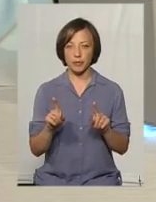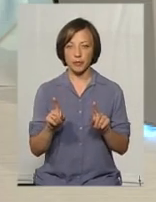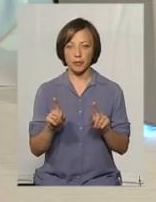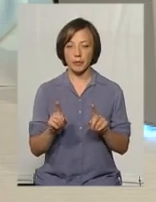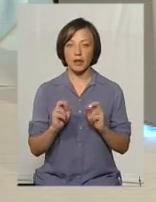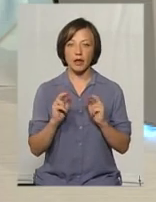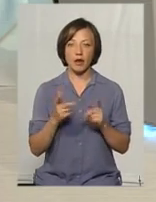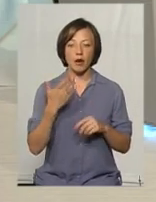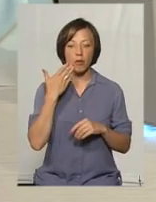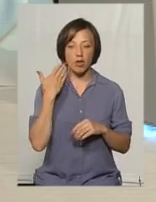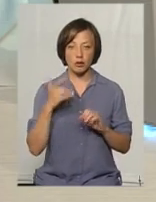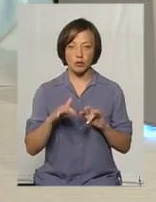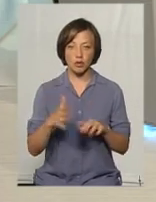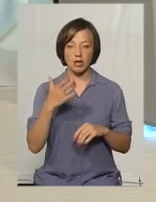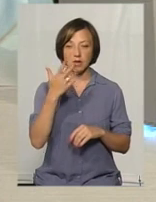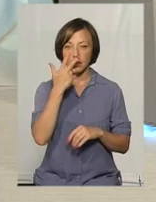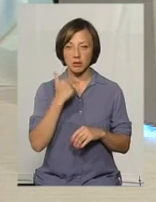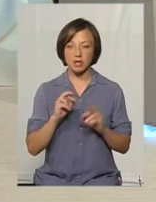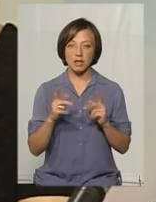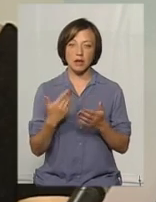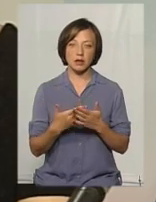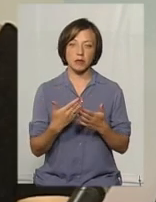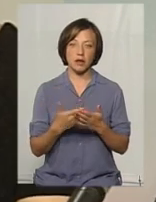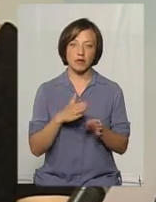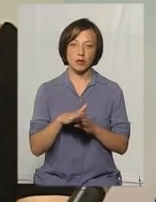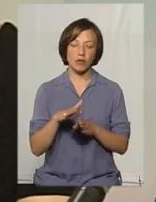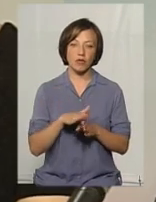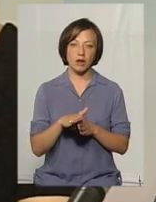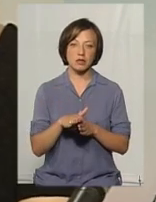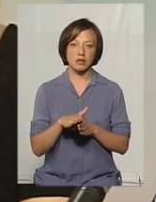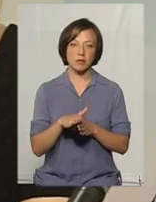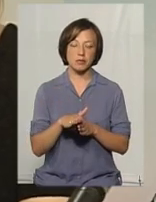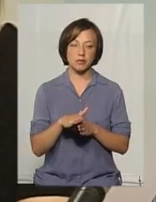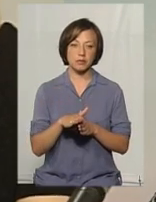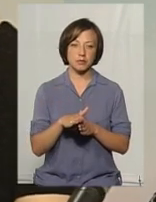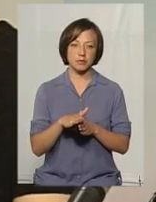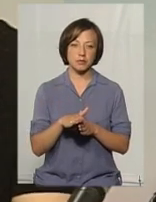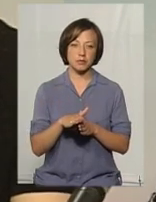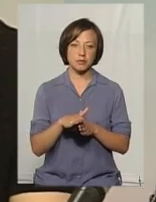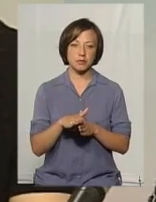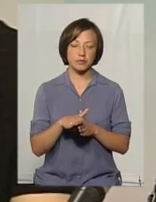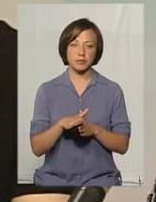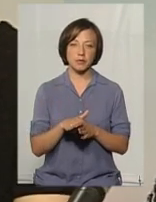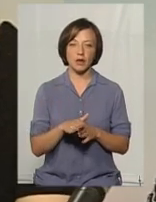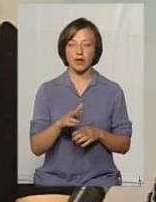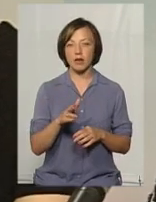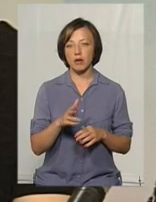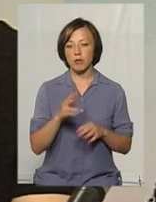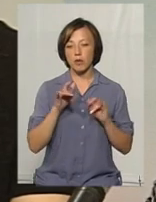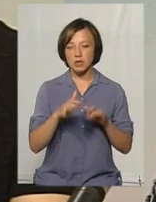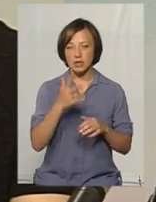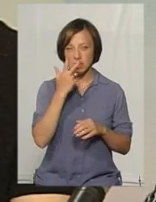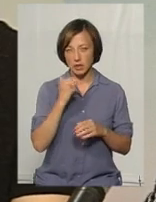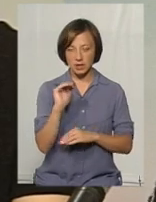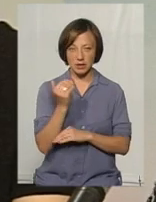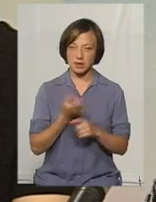Як полегшити процес адаптації і як, наприклад, відбувається сам процес адаптації для дитини, це є,